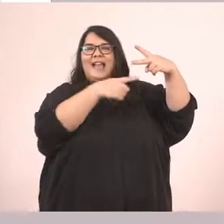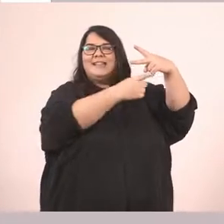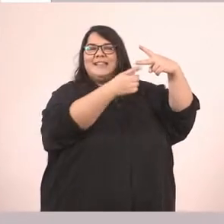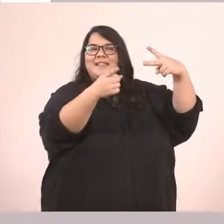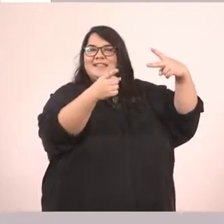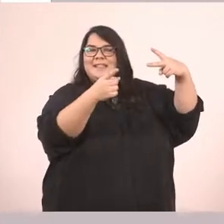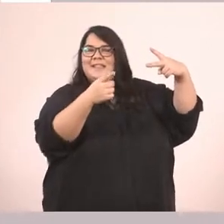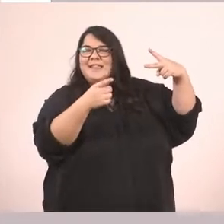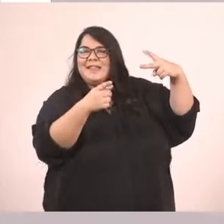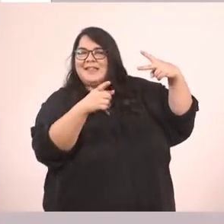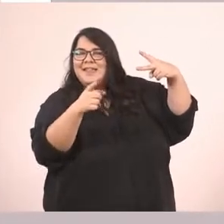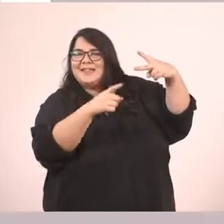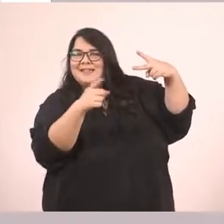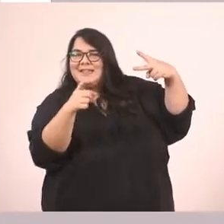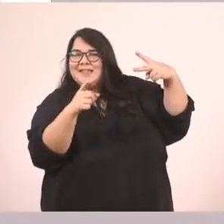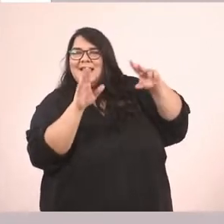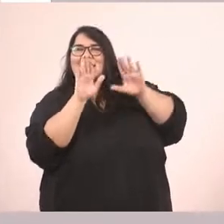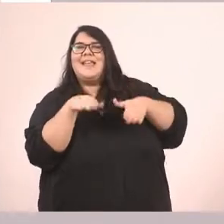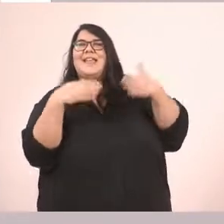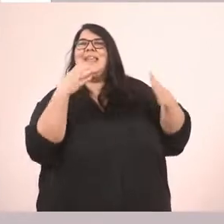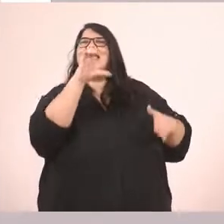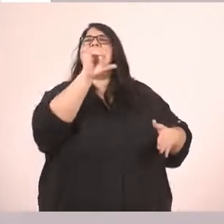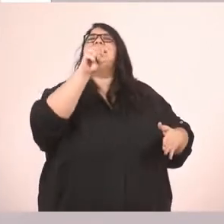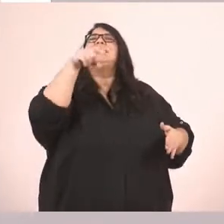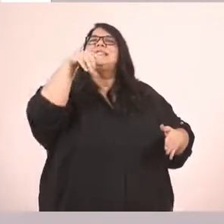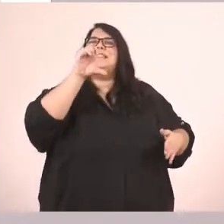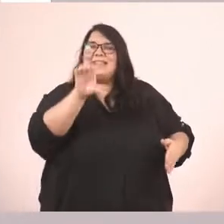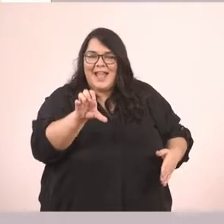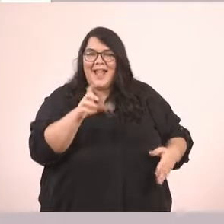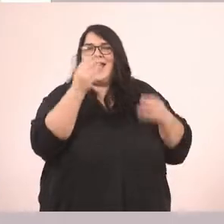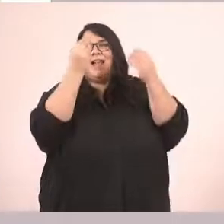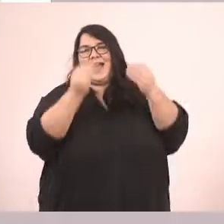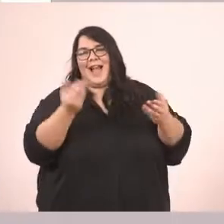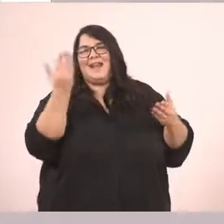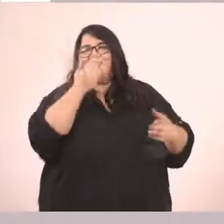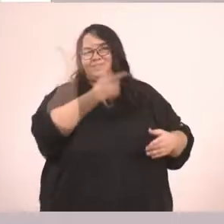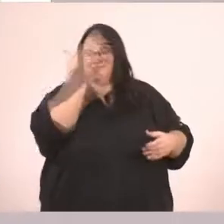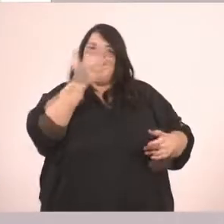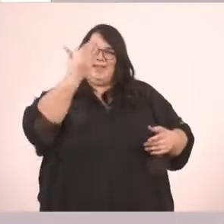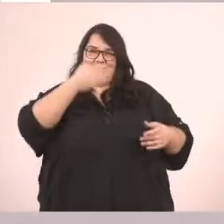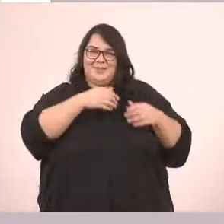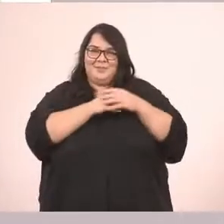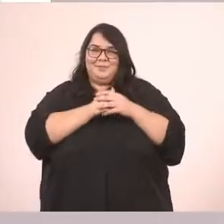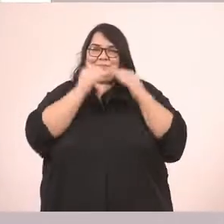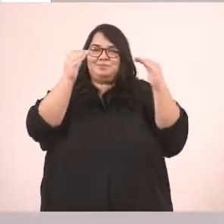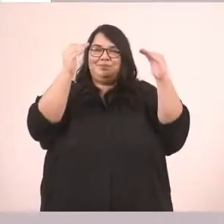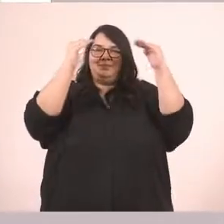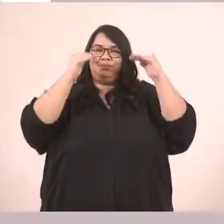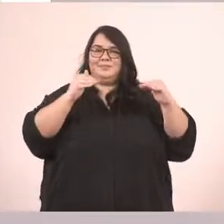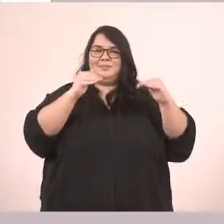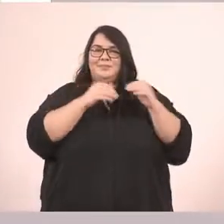τι θα πούμε. Είστε καλοί μαθητές. Πάρα πολύ ωραία παιδιά. Πάμε παρακάτω.